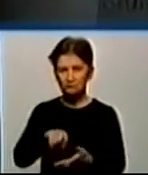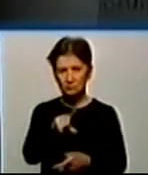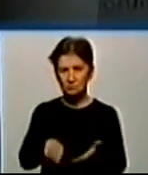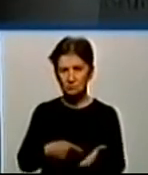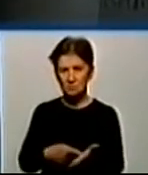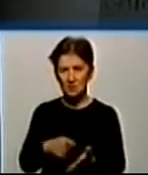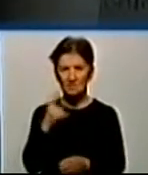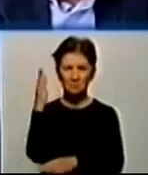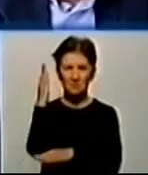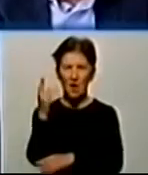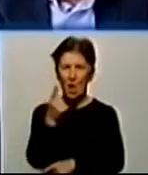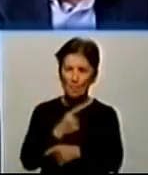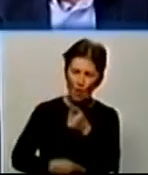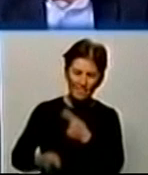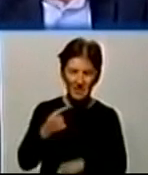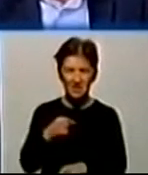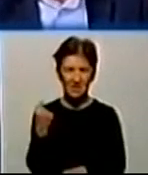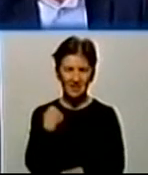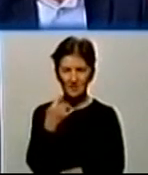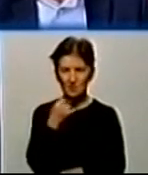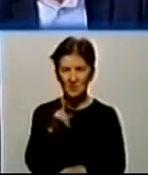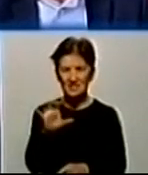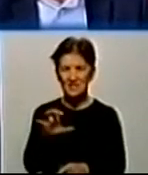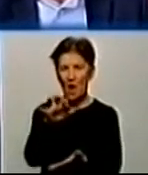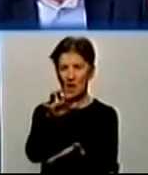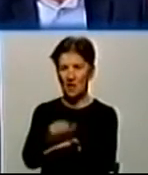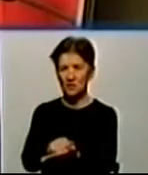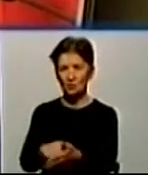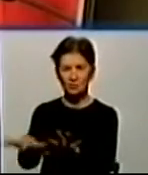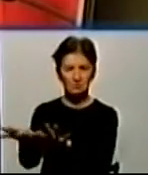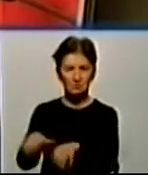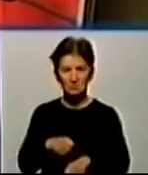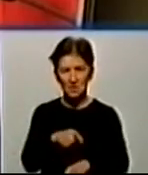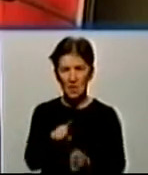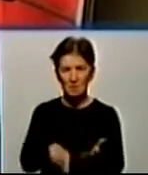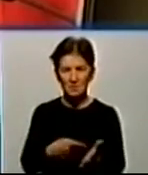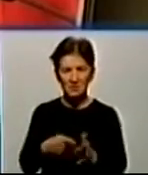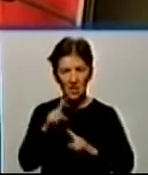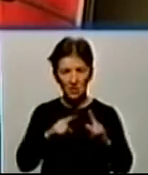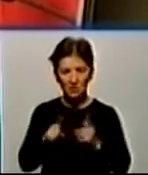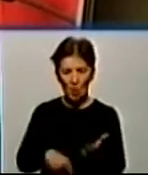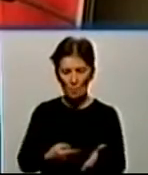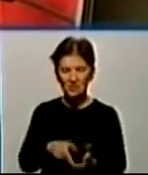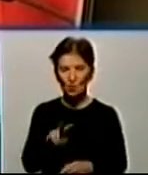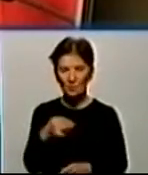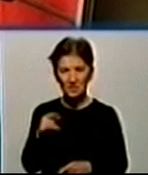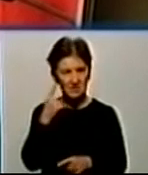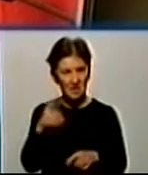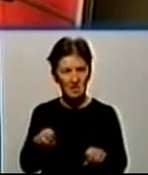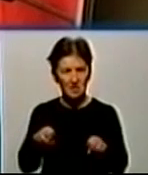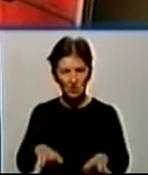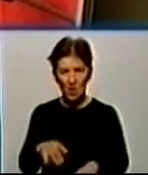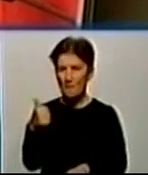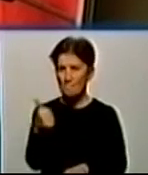голосування питання про повернення «Кіровоград Тепло» з оренди приватного підприємства. Міська рада міста Кропивницького вирішила,